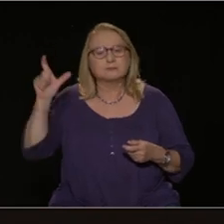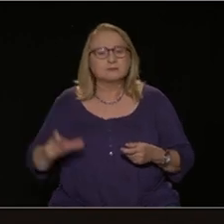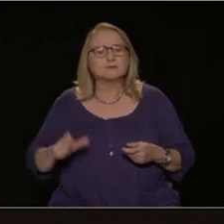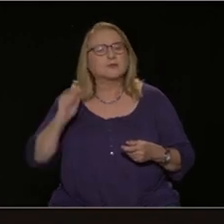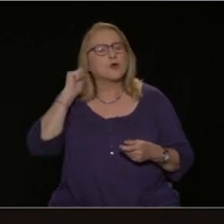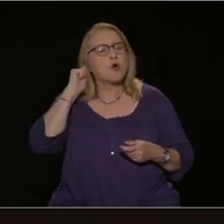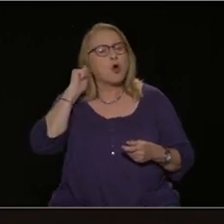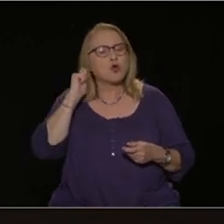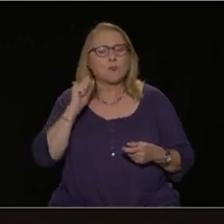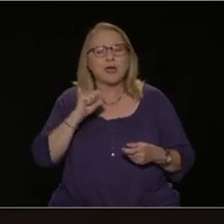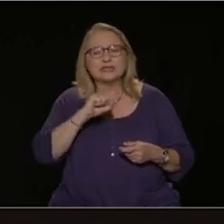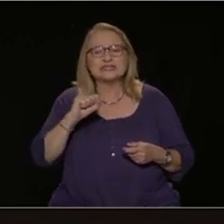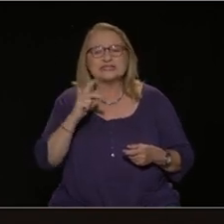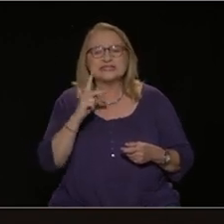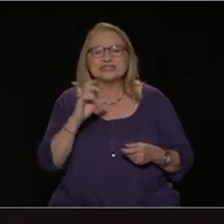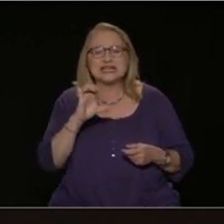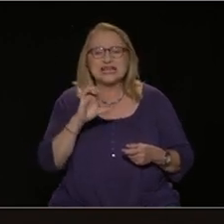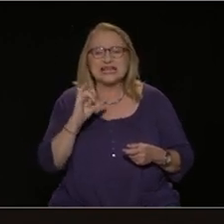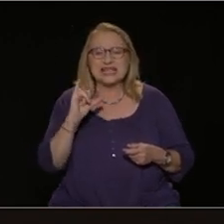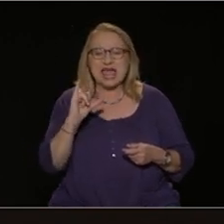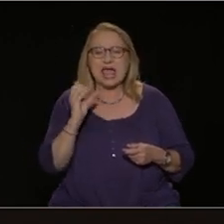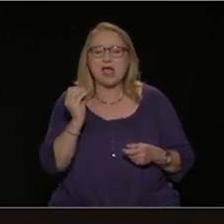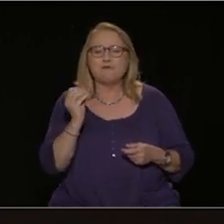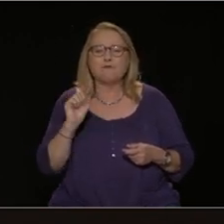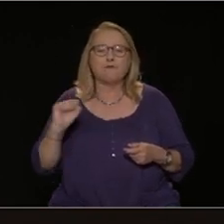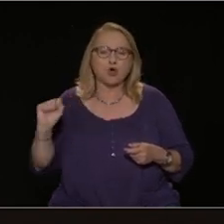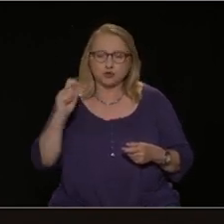Υπότιτλοι AUTHORWAVE